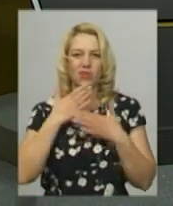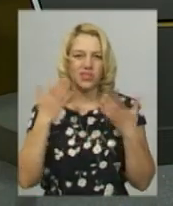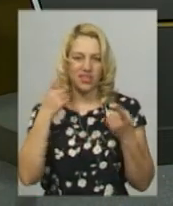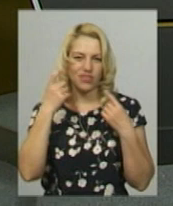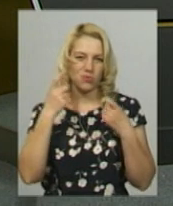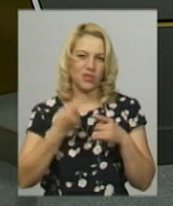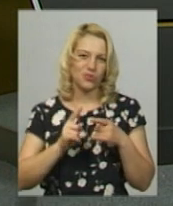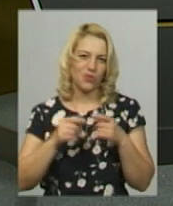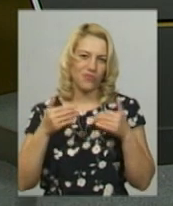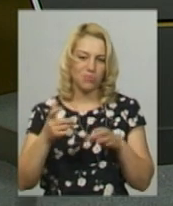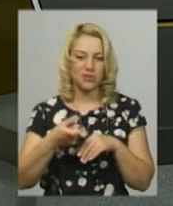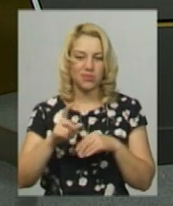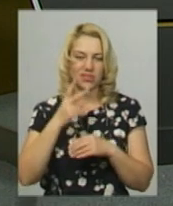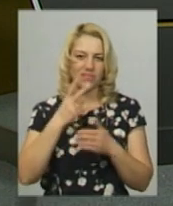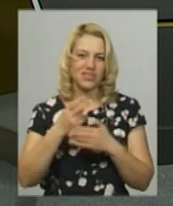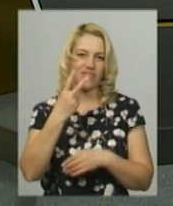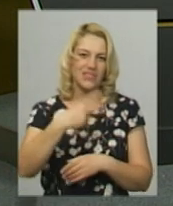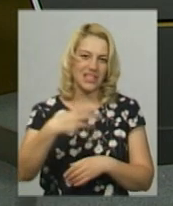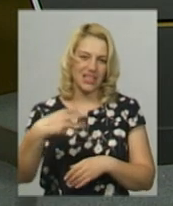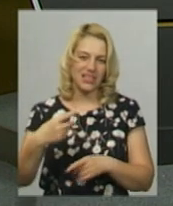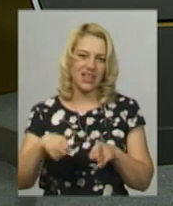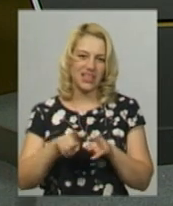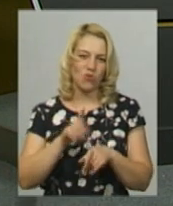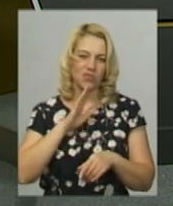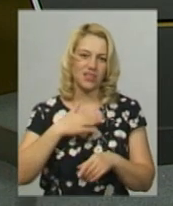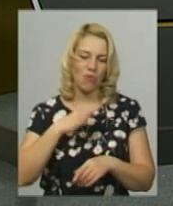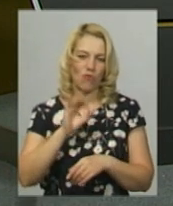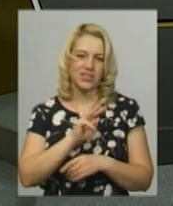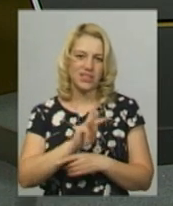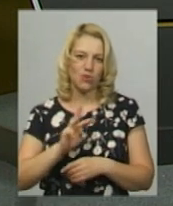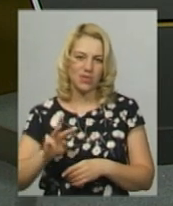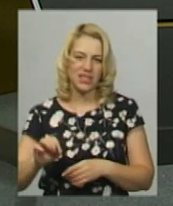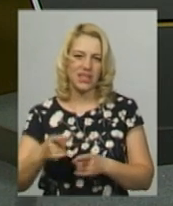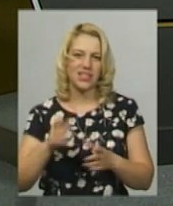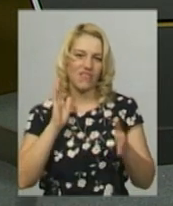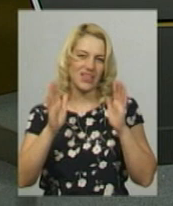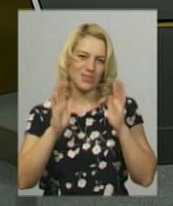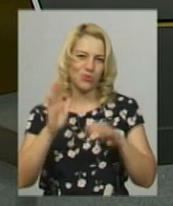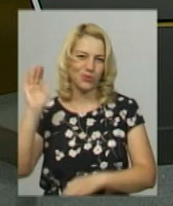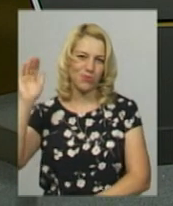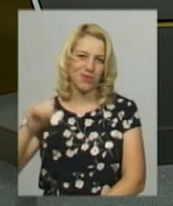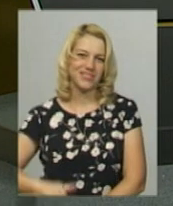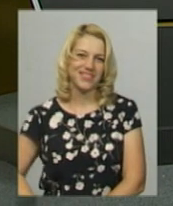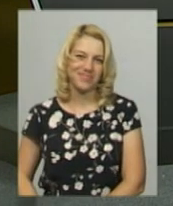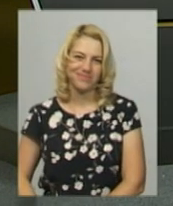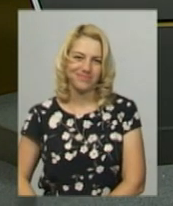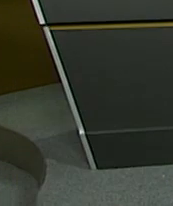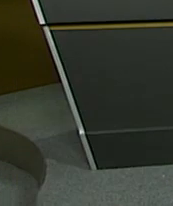інформація цього випуску. Більше дивіться о 20.30, а також на нашому офіційному сайті та сторінці у Фейсбук. Побачимось.